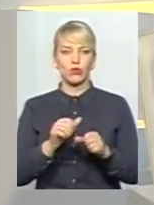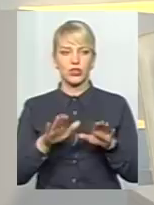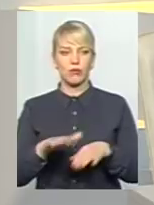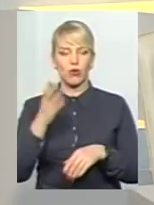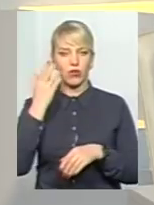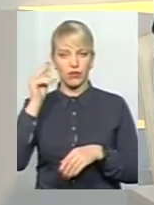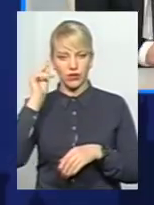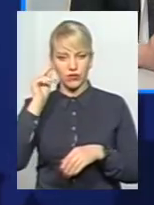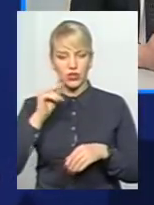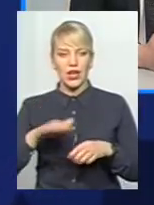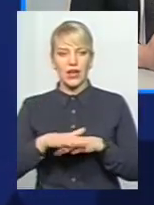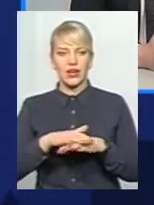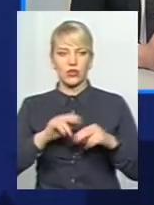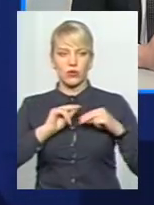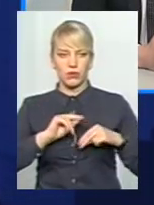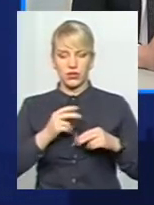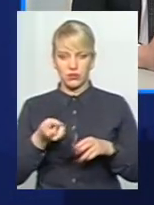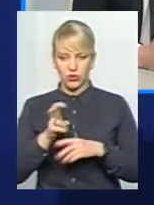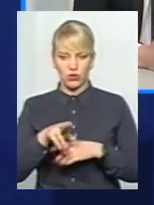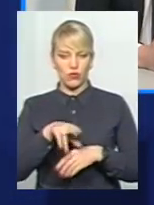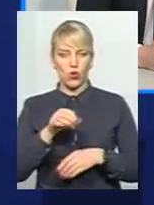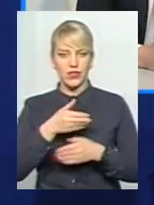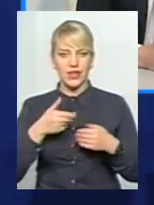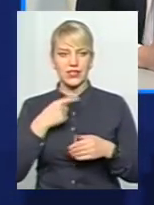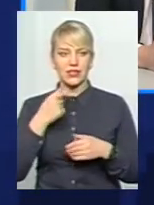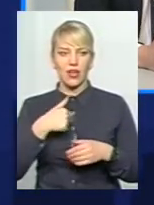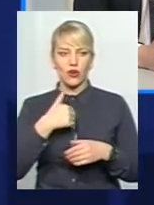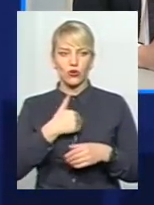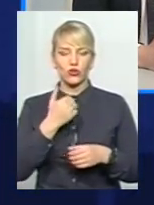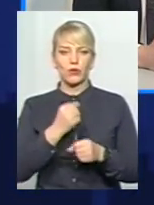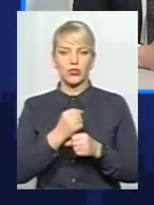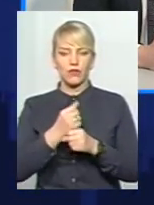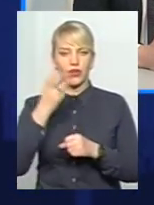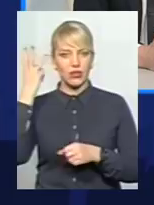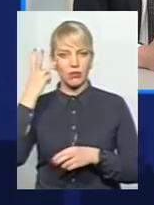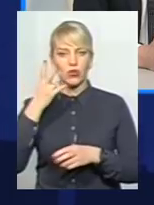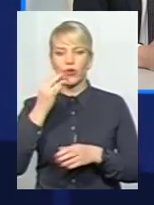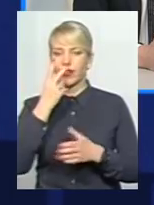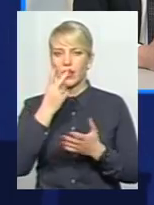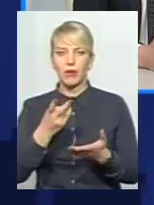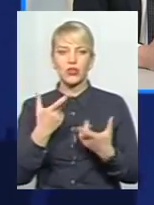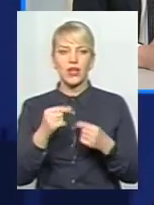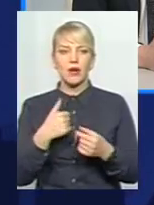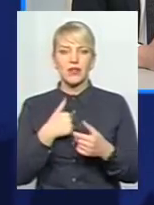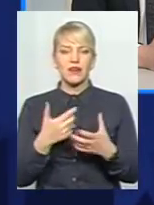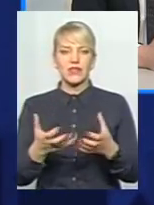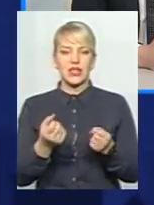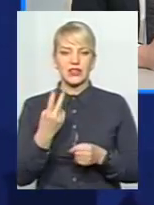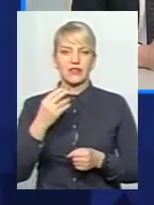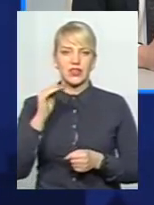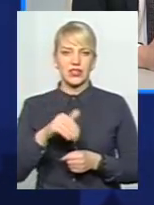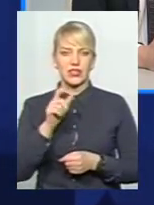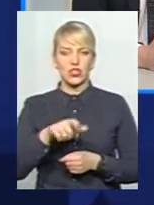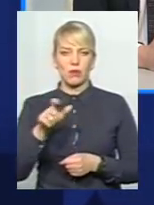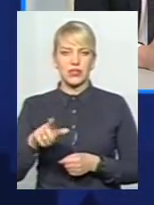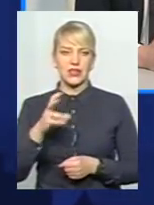він вивчив ринок праці, він прийшов до нас і сказав друзі, я хочу працювати в Хмельницькому, але я не бачу, де мені взяти 2000 працівників